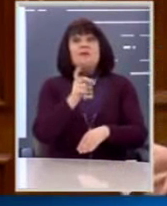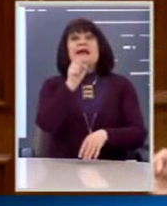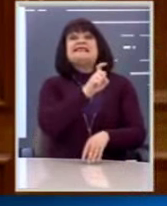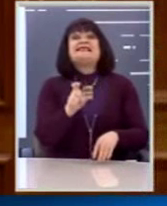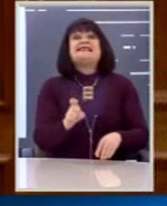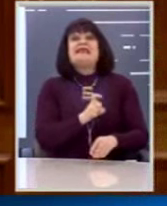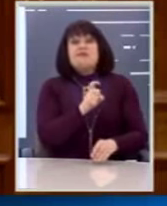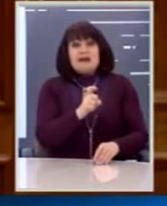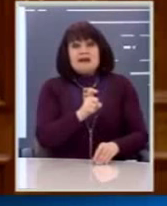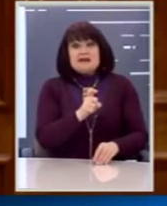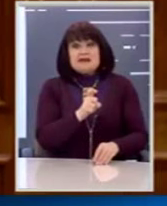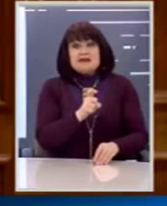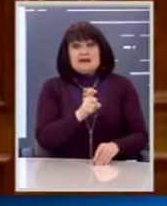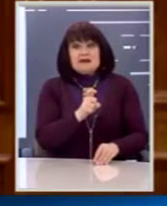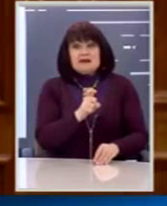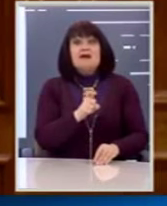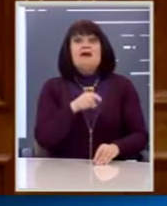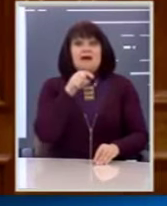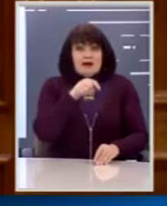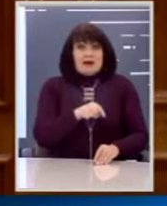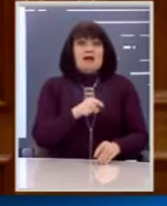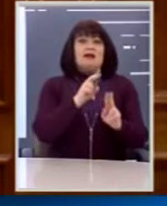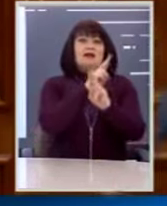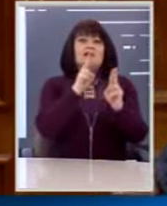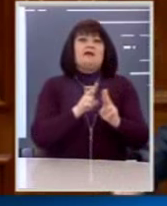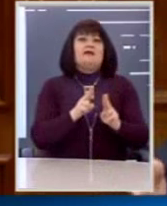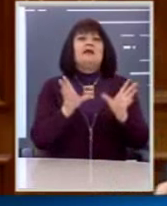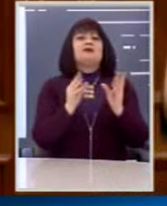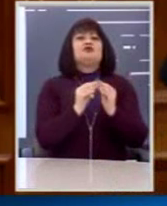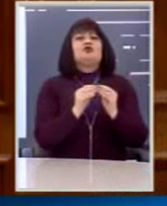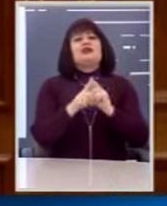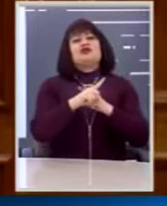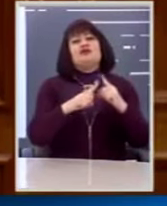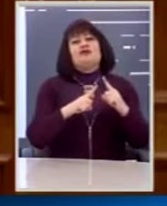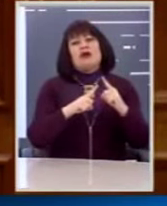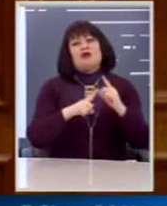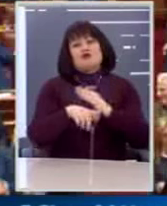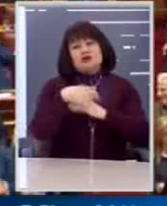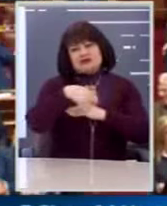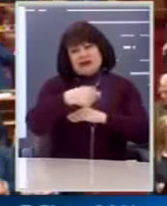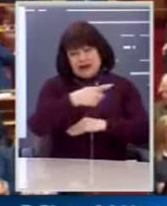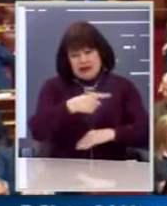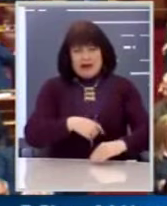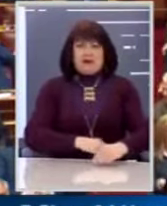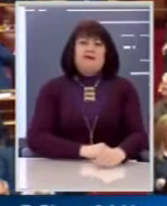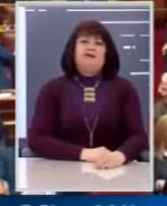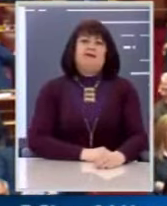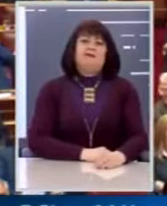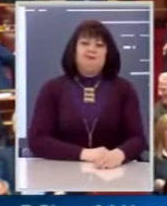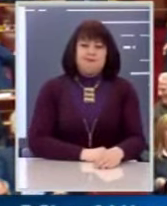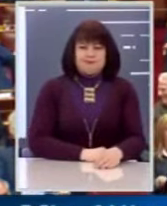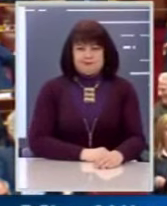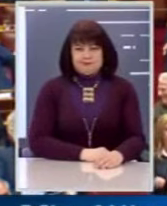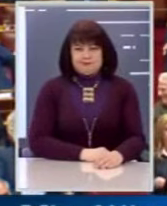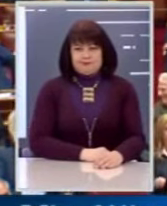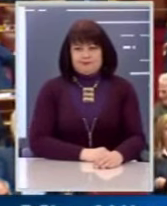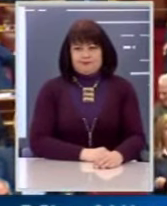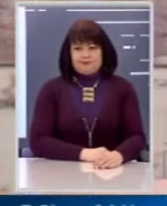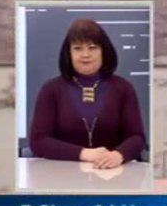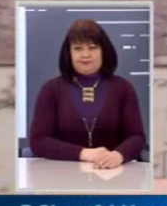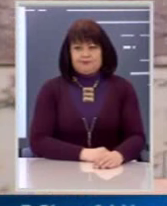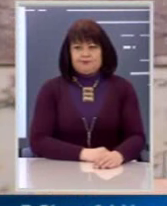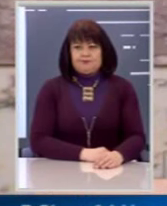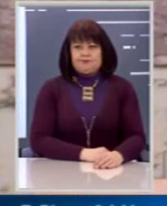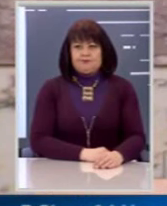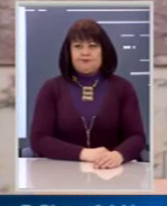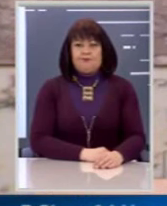και αυτός που χειρίστηκε το Διεθνές Σαντέλμα του Χρυστοφοράκ. Εντάξει κύριε Πολάκη μη συνεχίζετε διότι για την ώρα